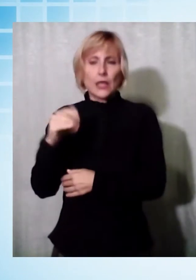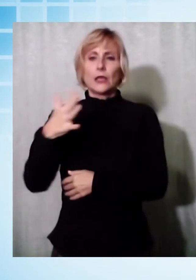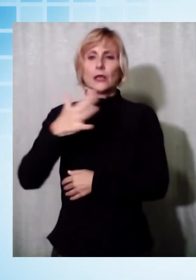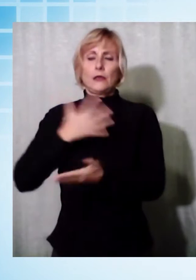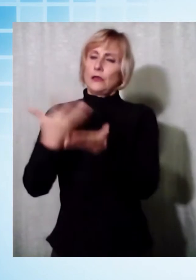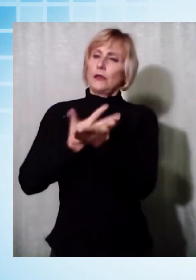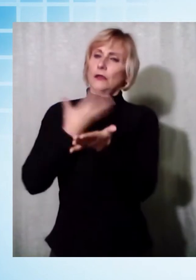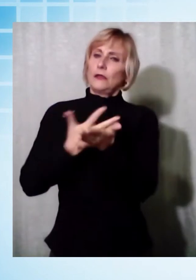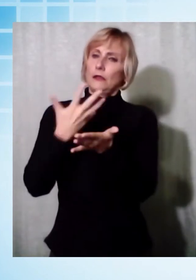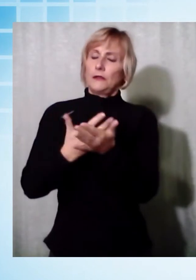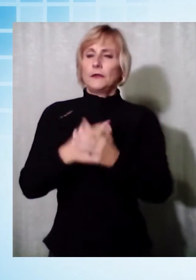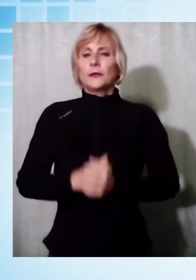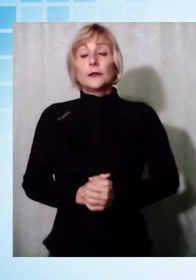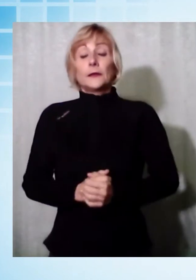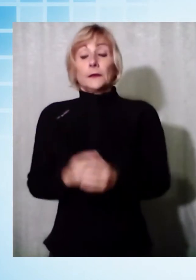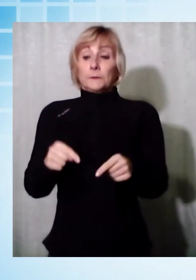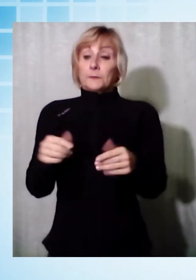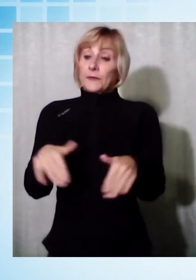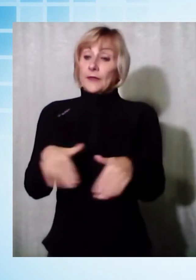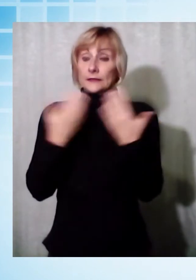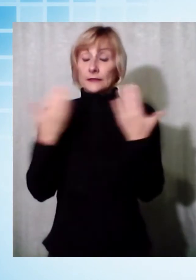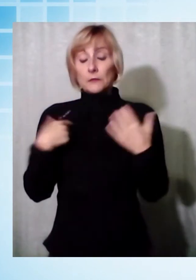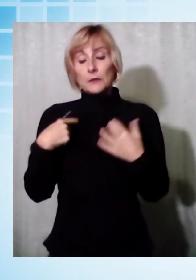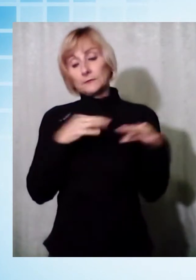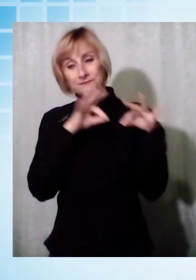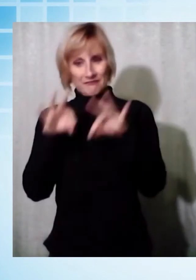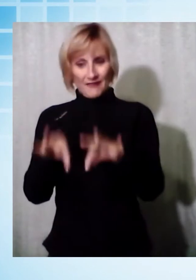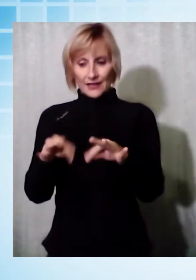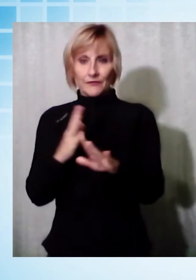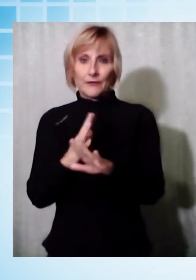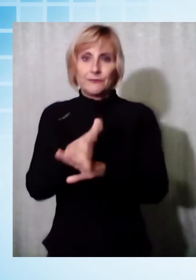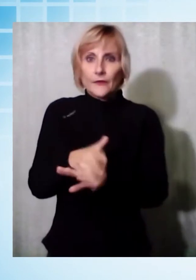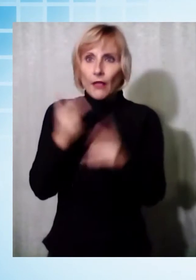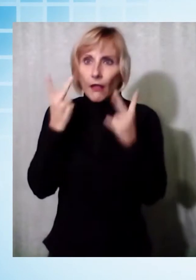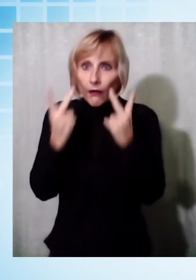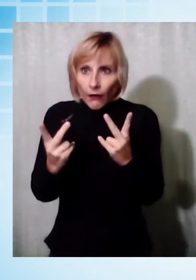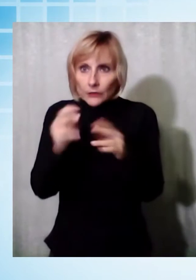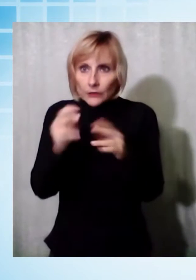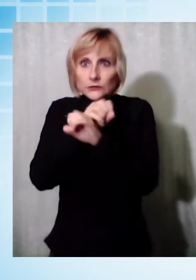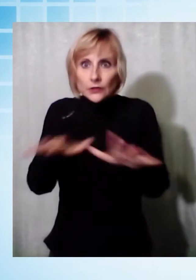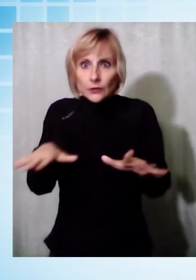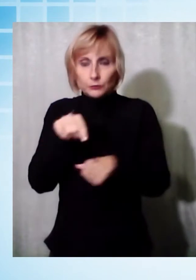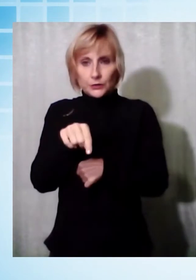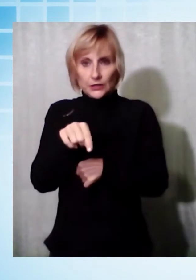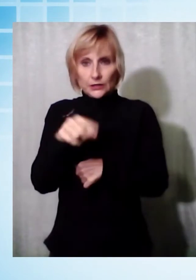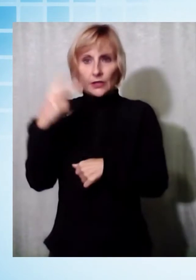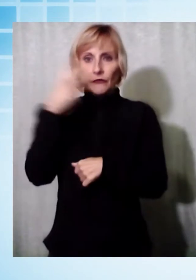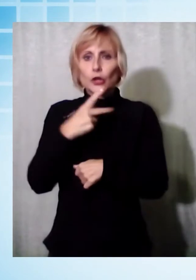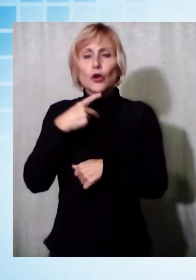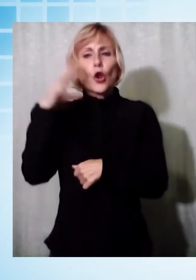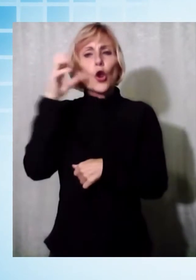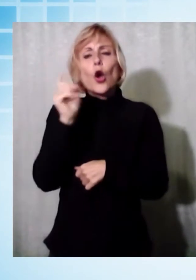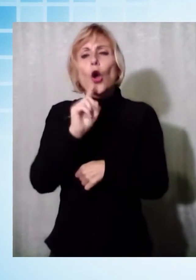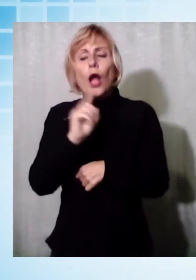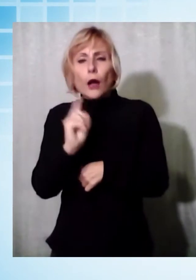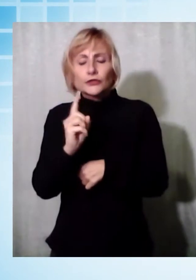quando siamo arrivati per entrare abbiamo trovato questa sorpresa. Non si capisce bene con cosa ci abbiano